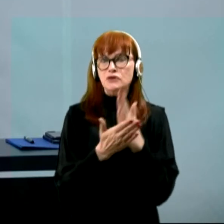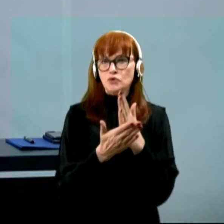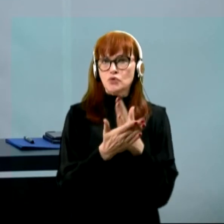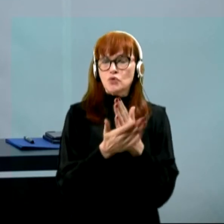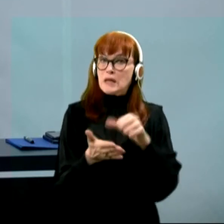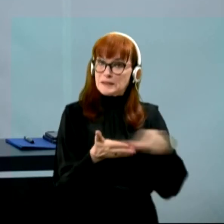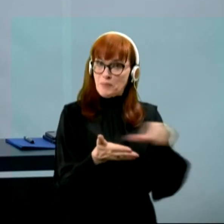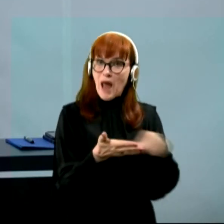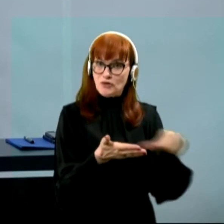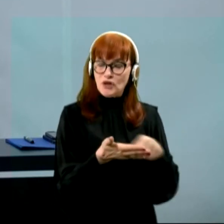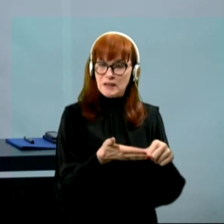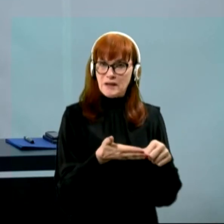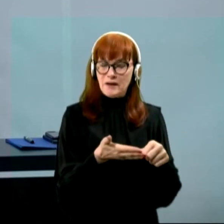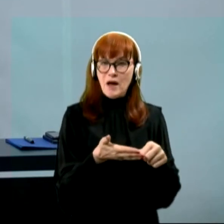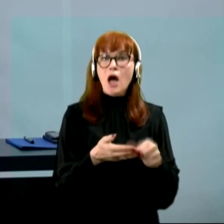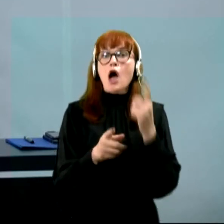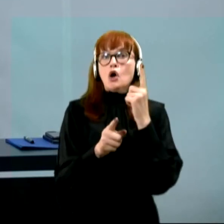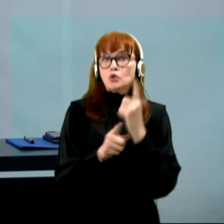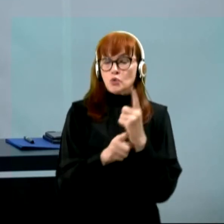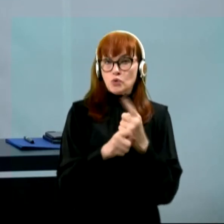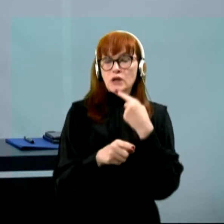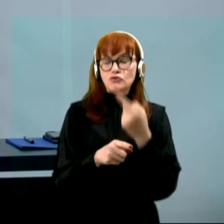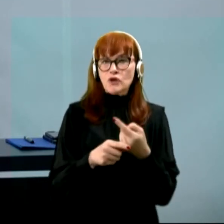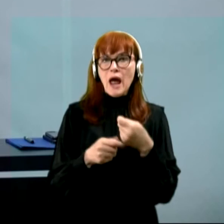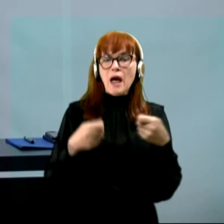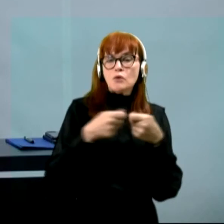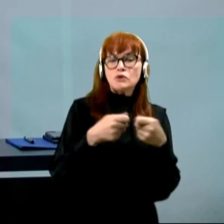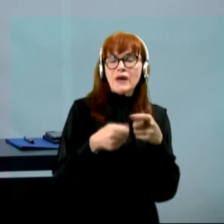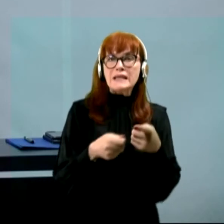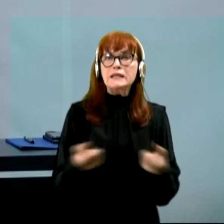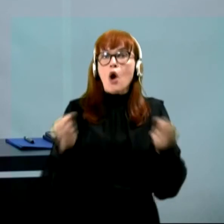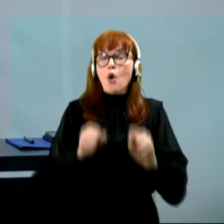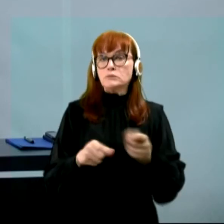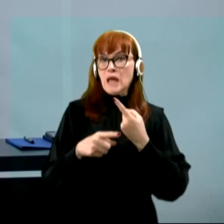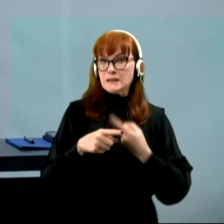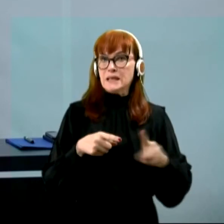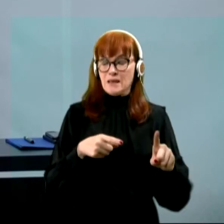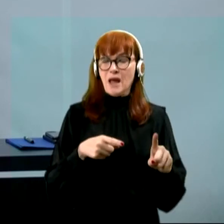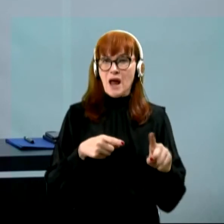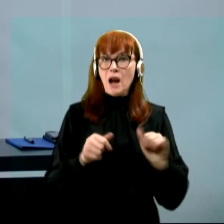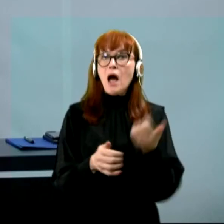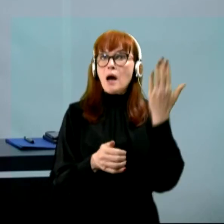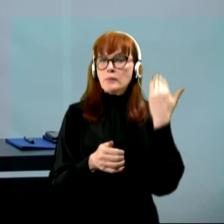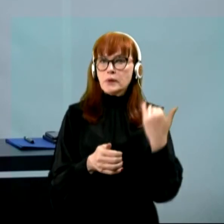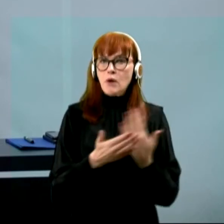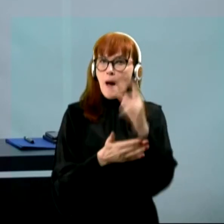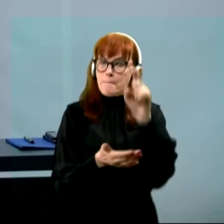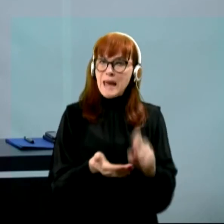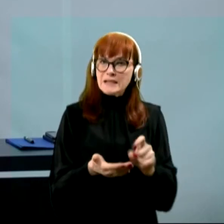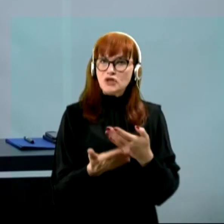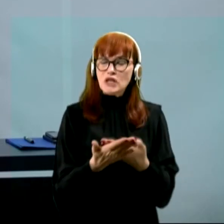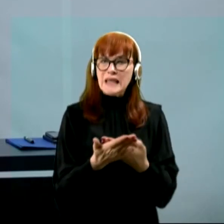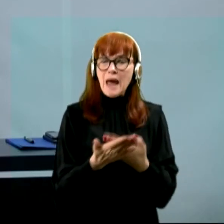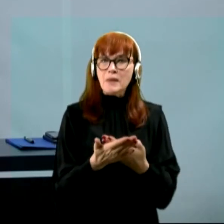izplačanih. V okviru tega pa, če se naslonim sam na gospodarski del, je bilo za mesečni temelj